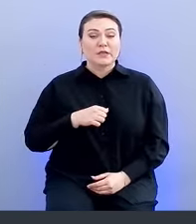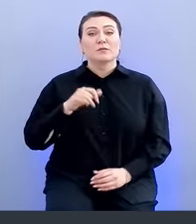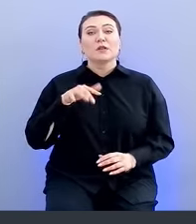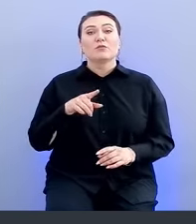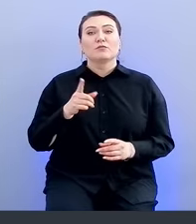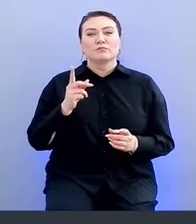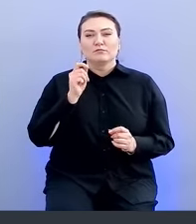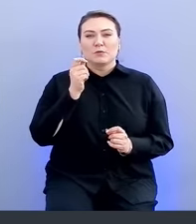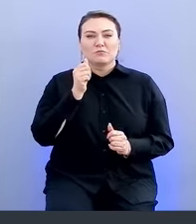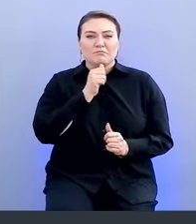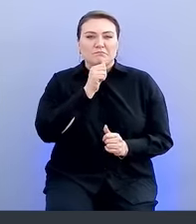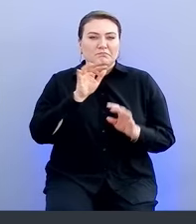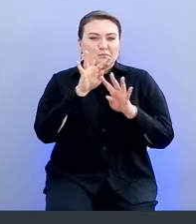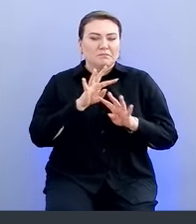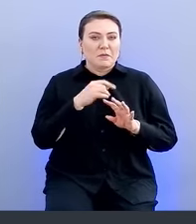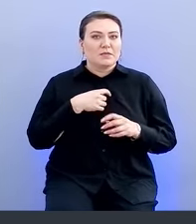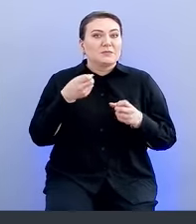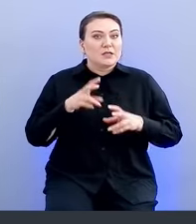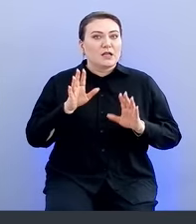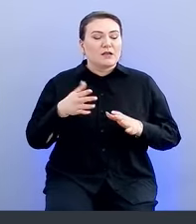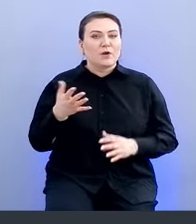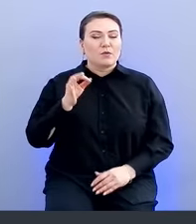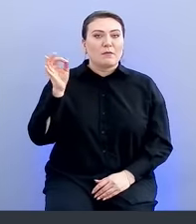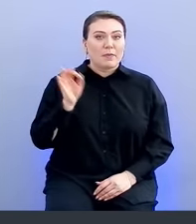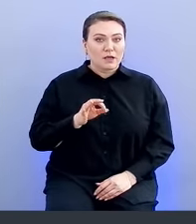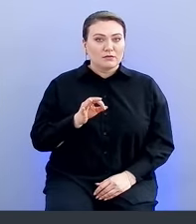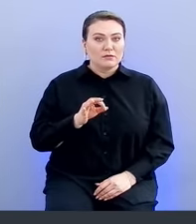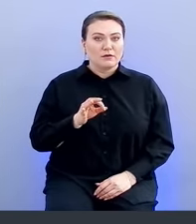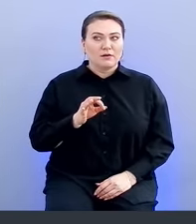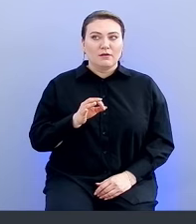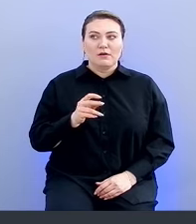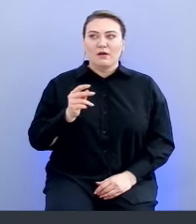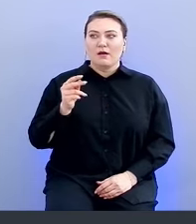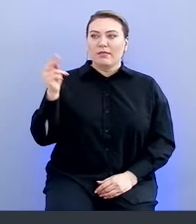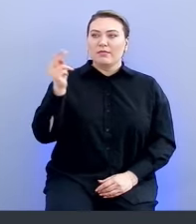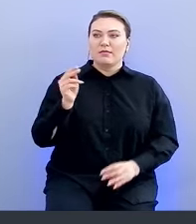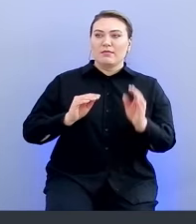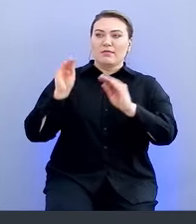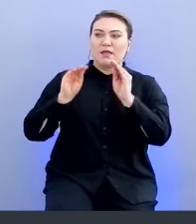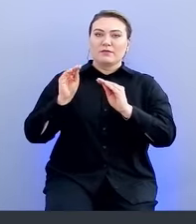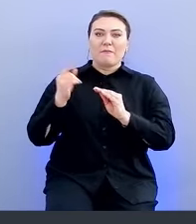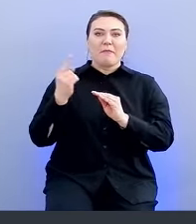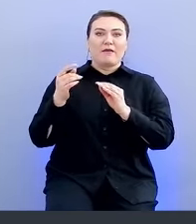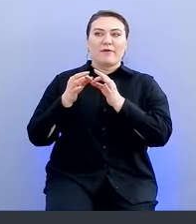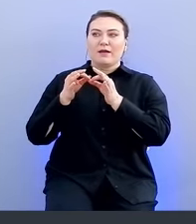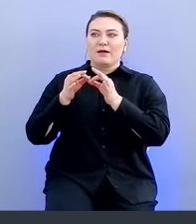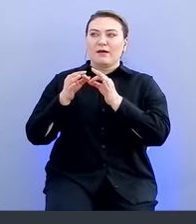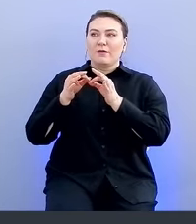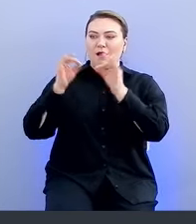завеса тайны небольшая. Мы даже специально в какой-то момент, нарисовав первый интерфейс, поняли, что